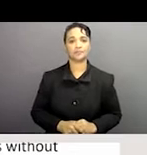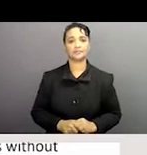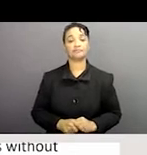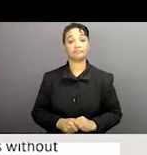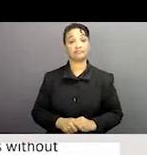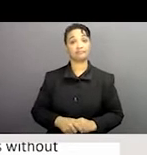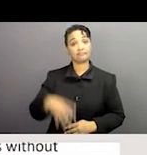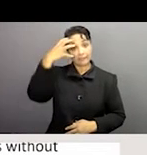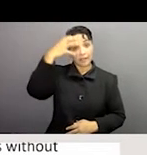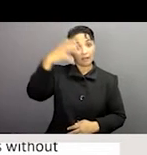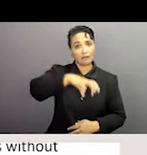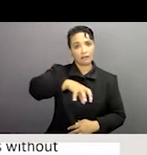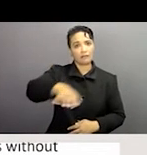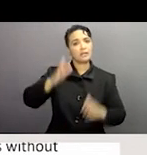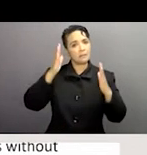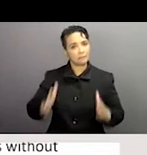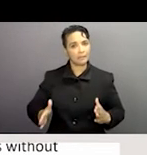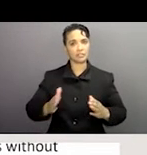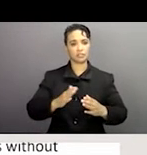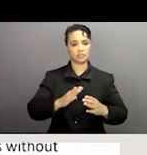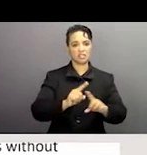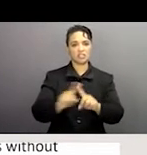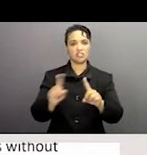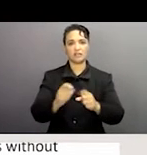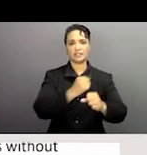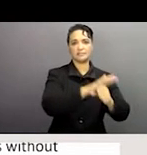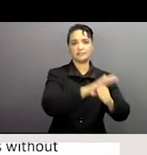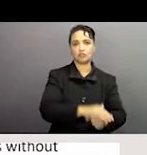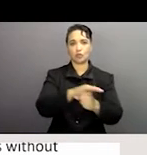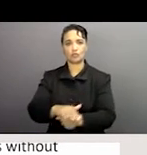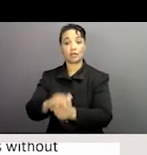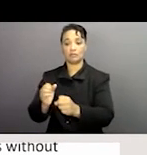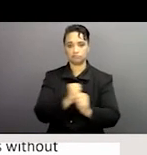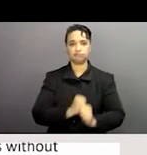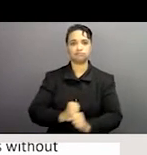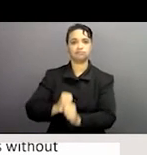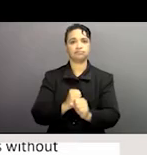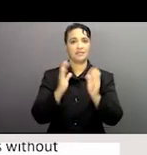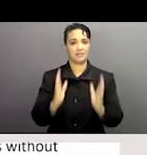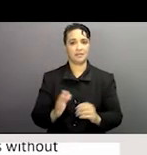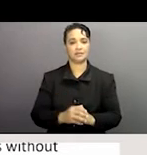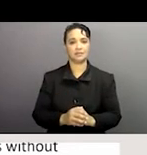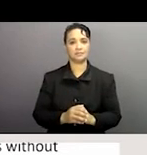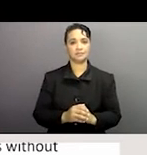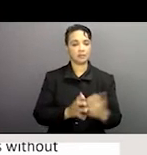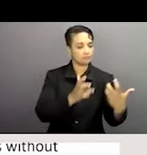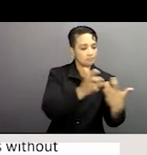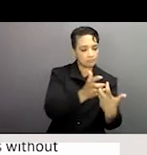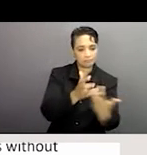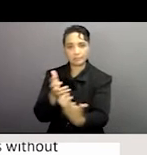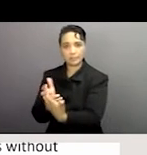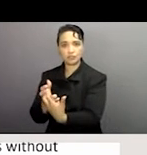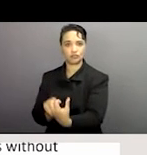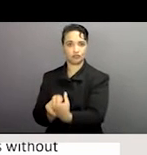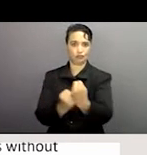respect des lois les états doivent aussi protéger toutes les victimes sans aucune discrimination aussi bien que cette assistance doit